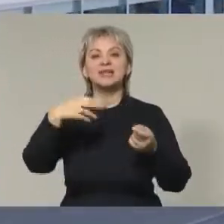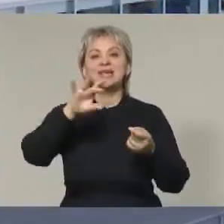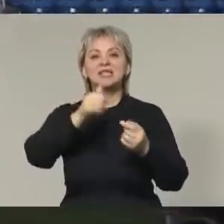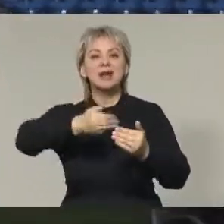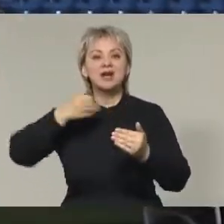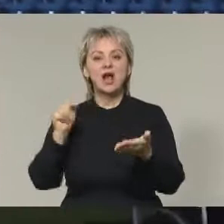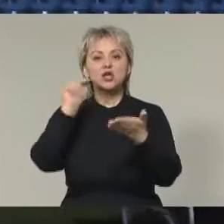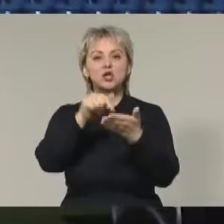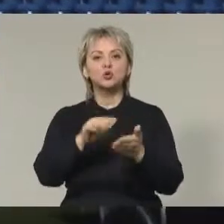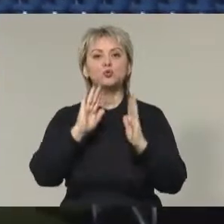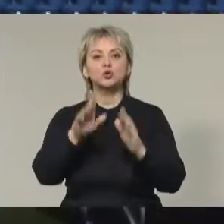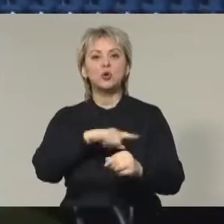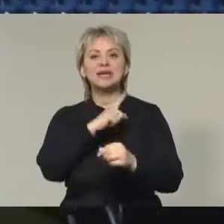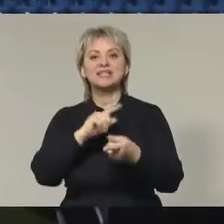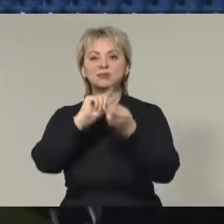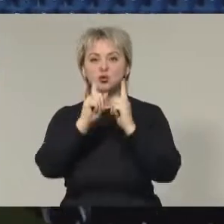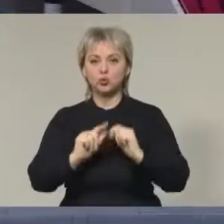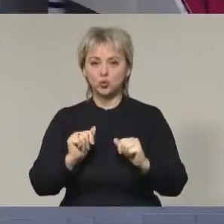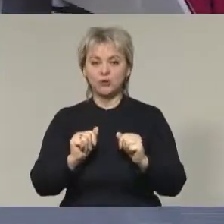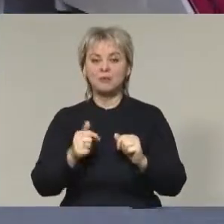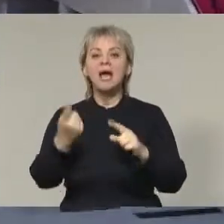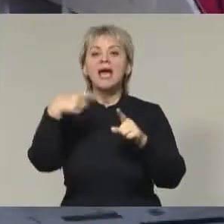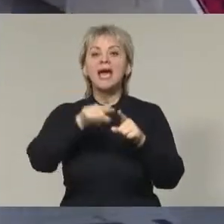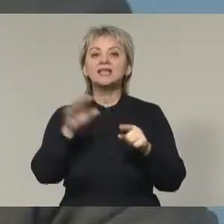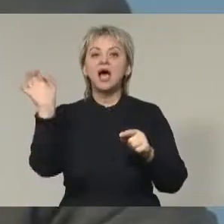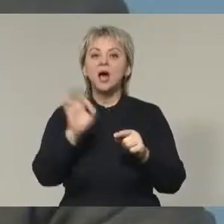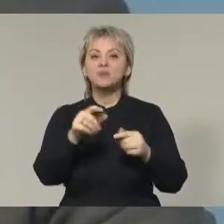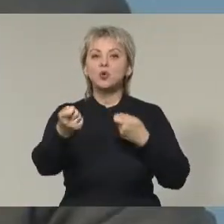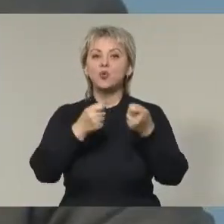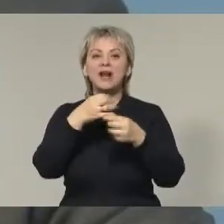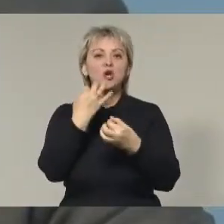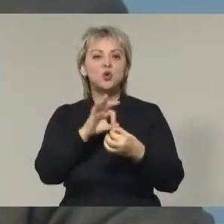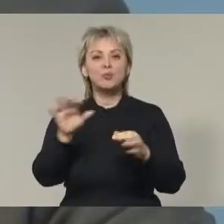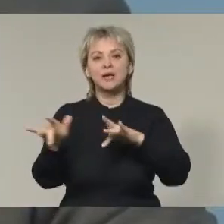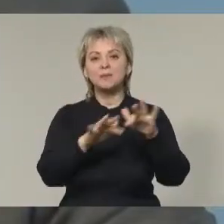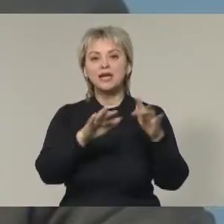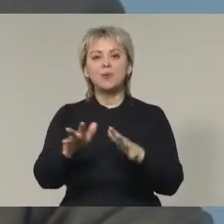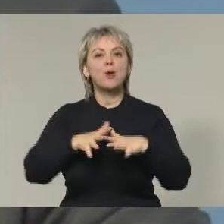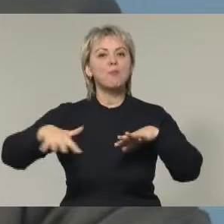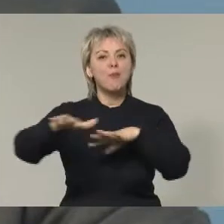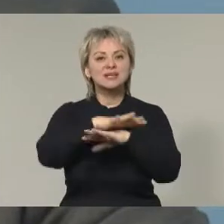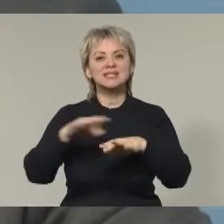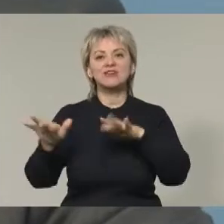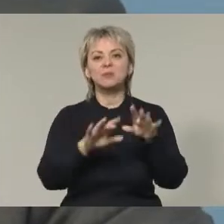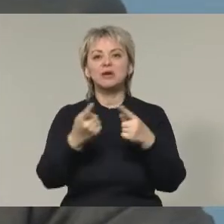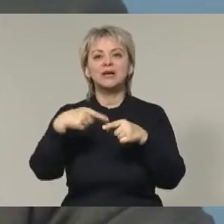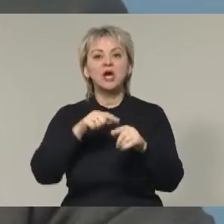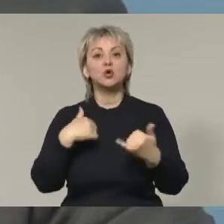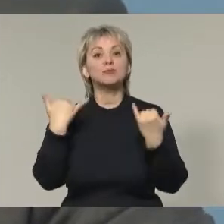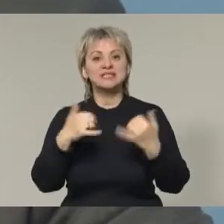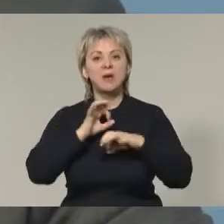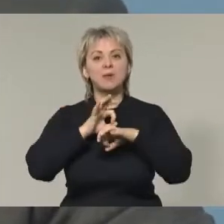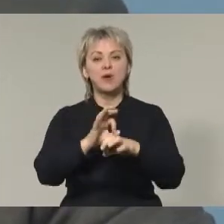ранее доступный только силовым структурам. Это оперативность управления любых мероприятий, массовых мероприятий, которые мы с вами